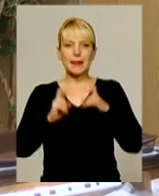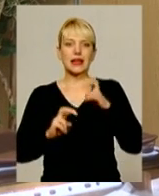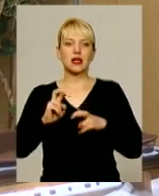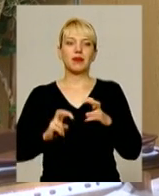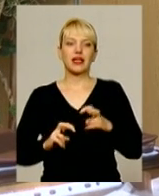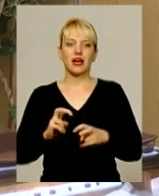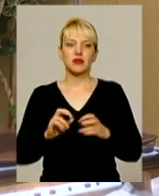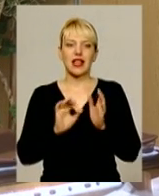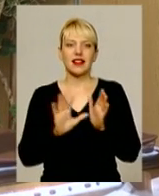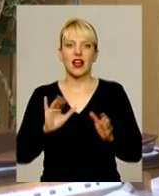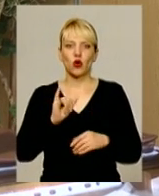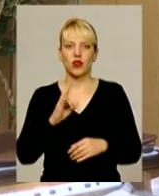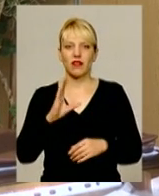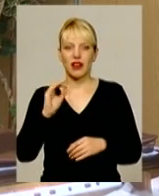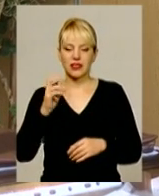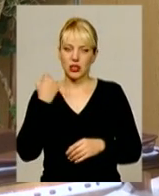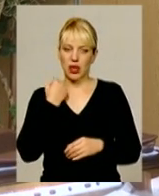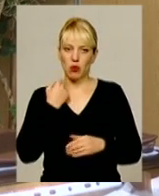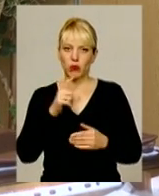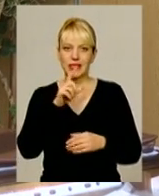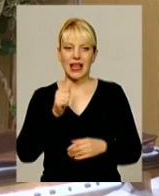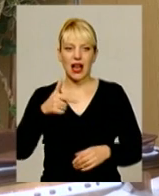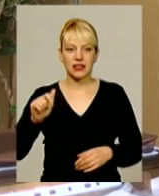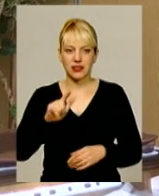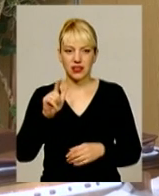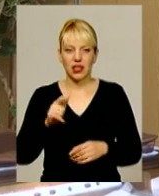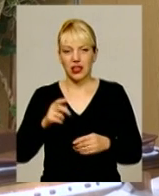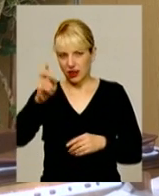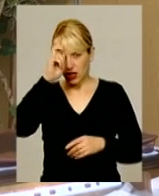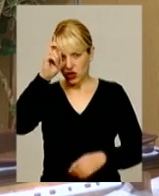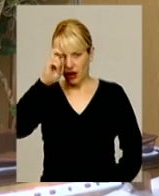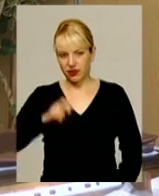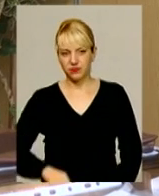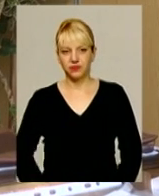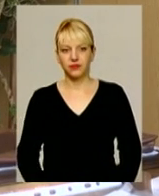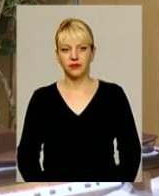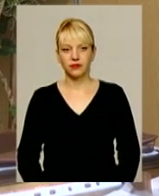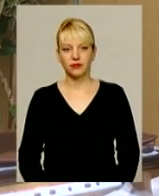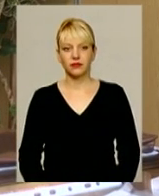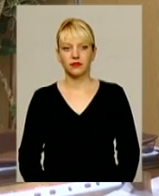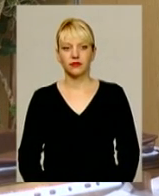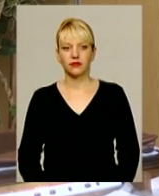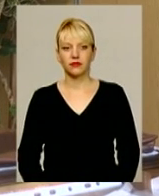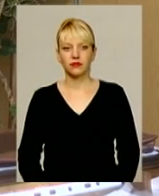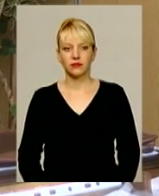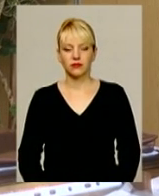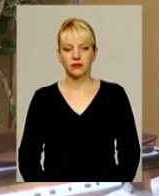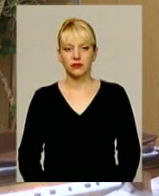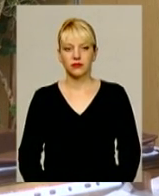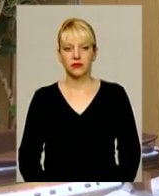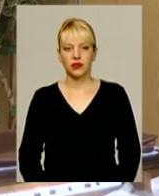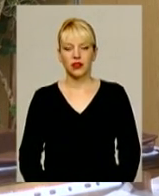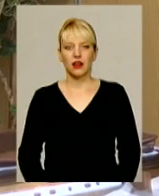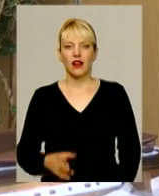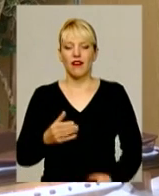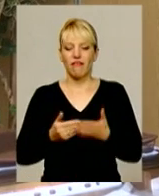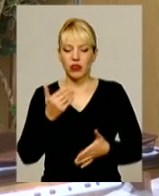цей «Енергоінвест» заборгував за газ в державі від всього боргу в